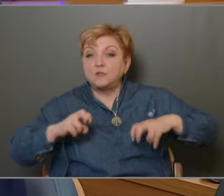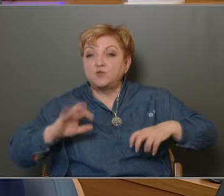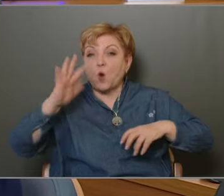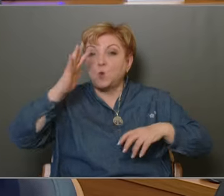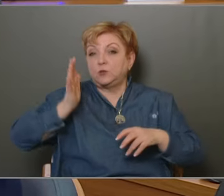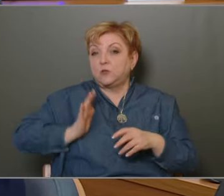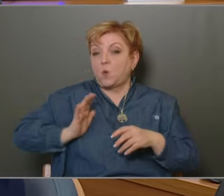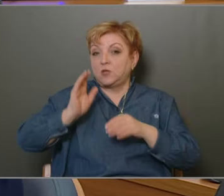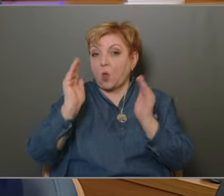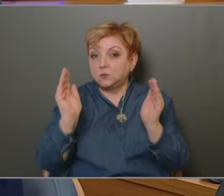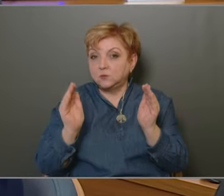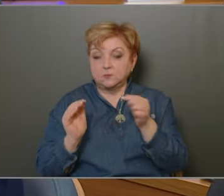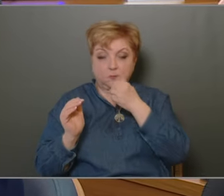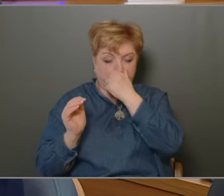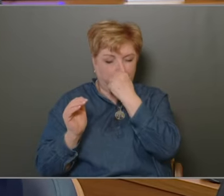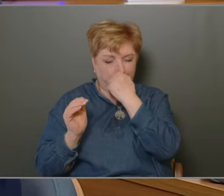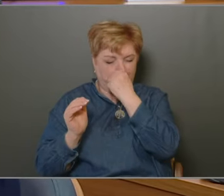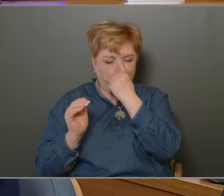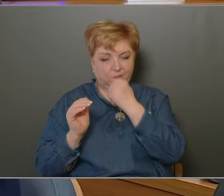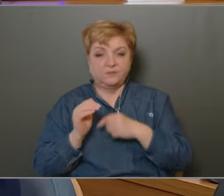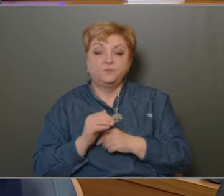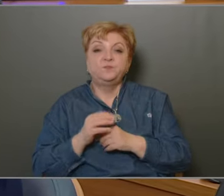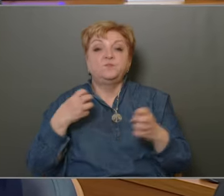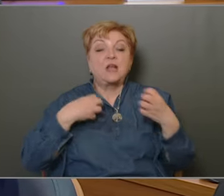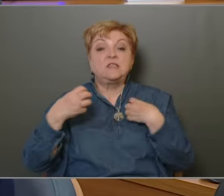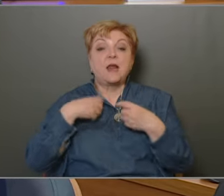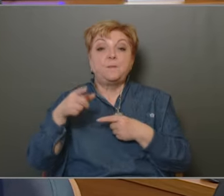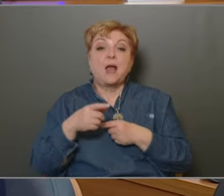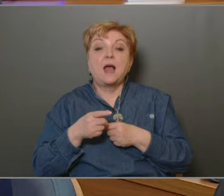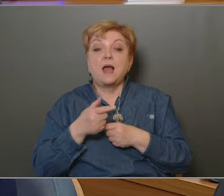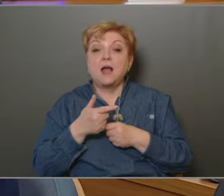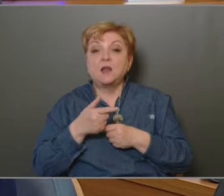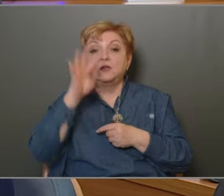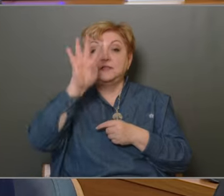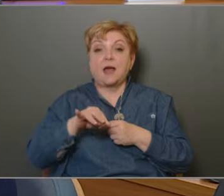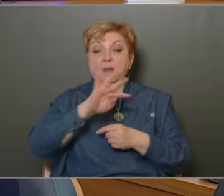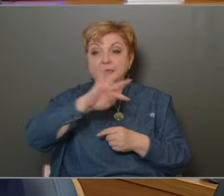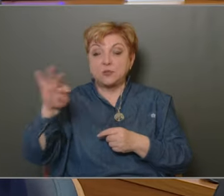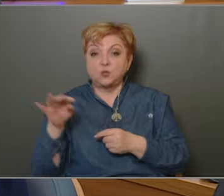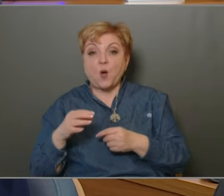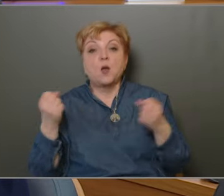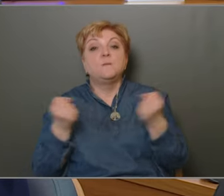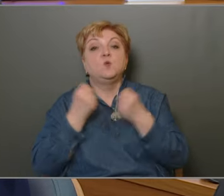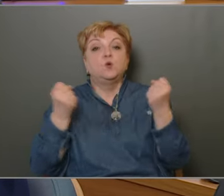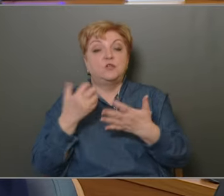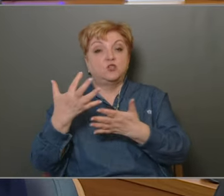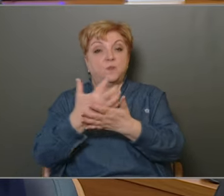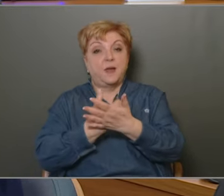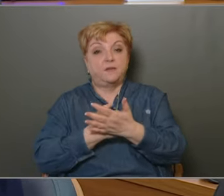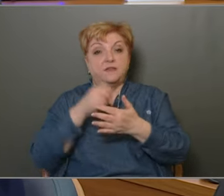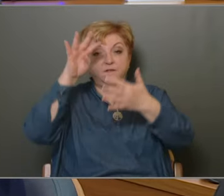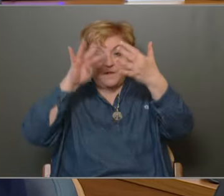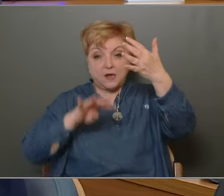az ötödik oldalon az előterjesztésben szerepel a szövegközi táblázatban a működési bevételek